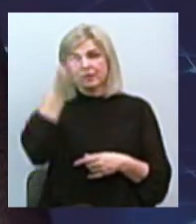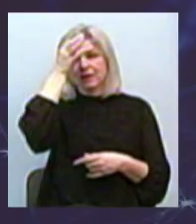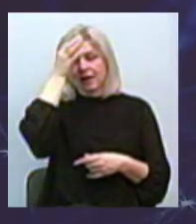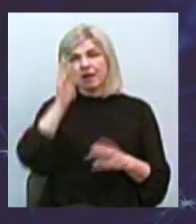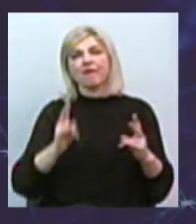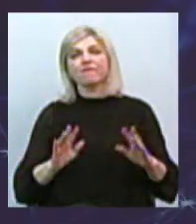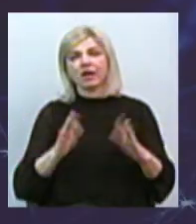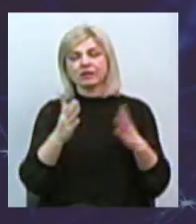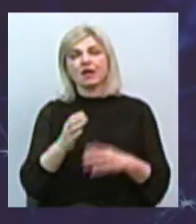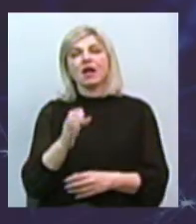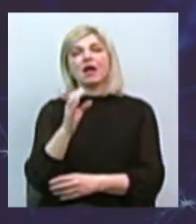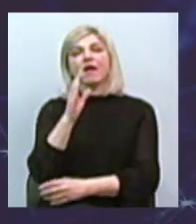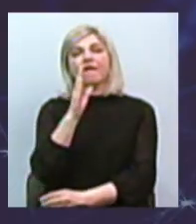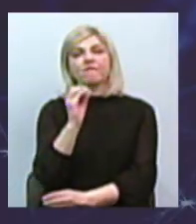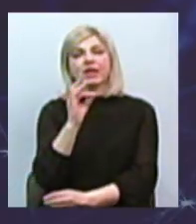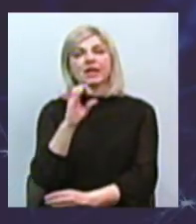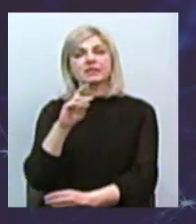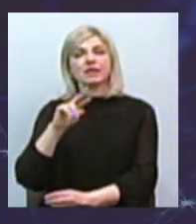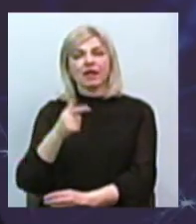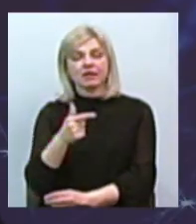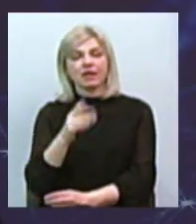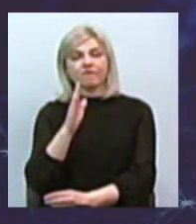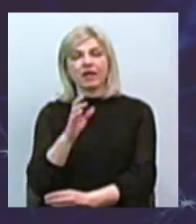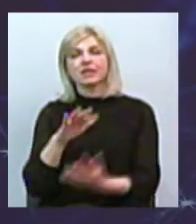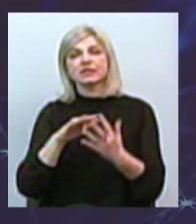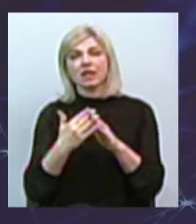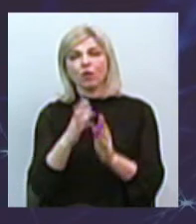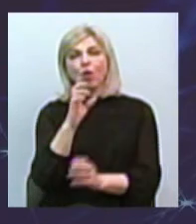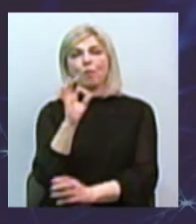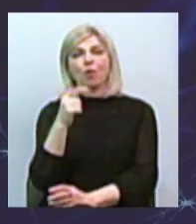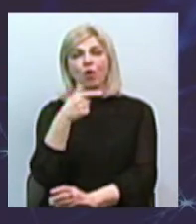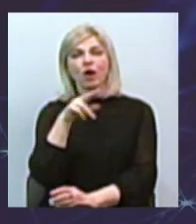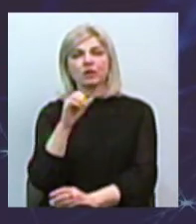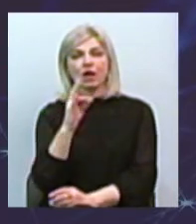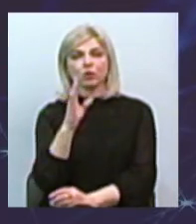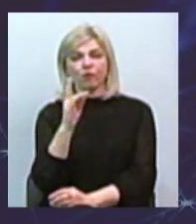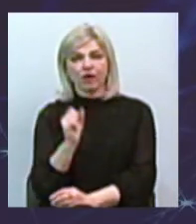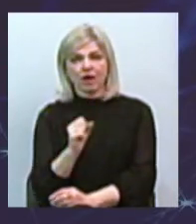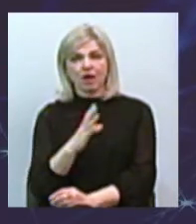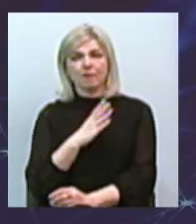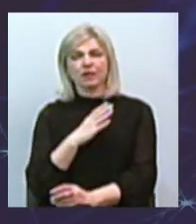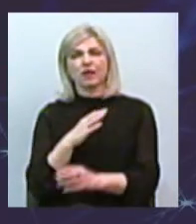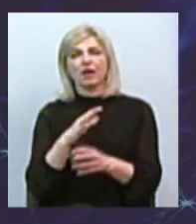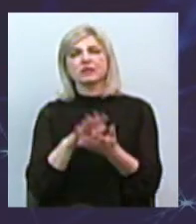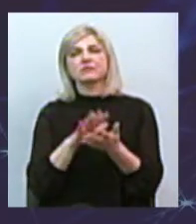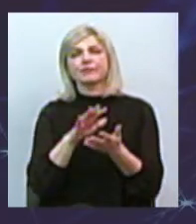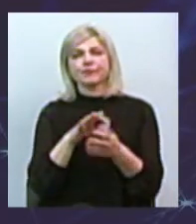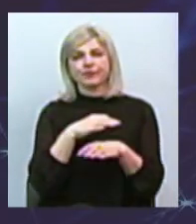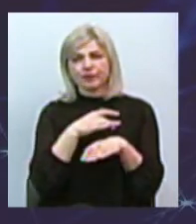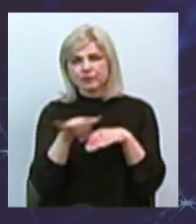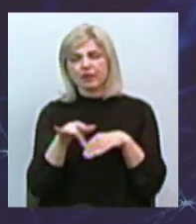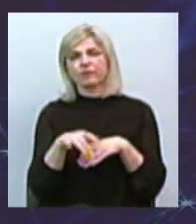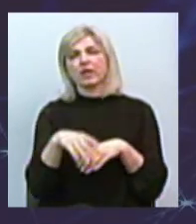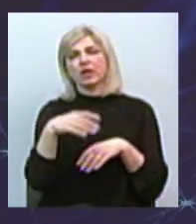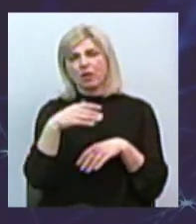2019 року, так, в Доманівському району, в тій самій Богданівці, де було страчено тисячі євреїв під час Голокосту,